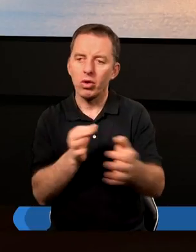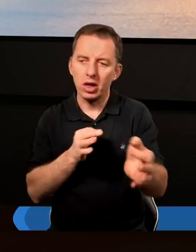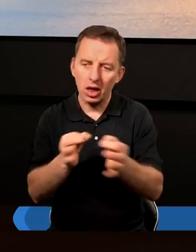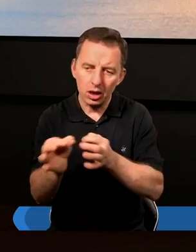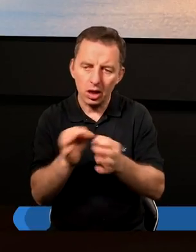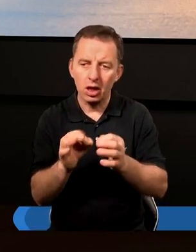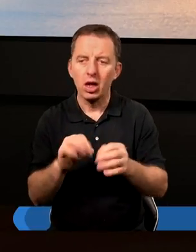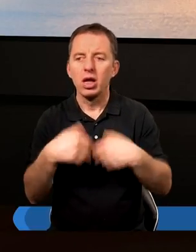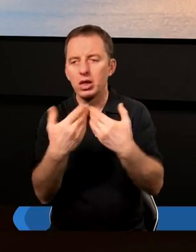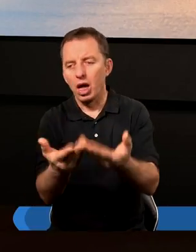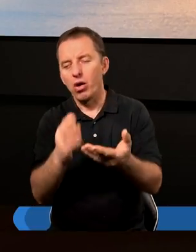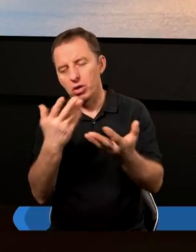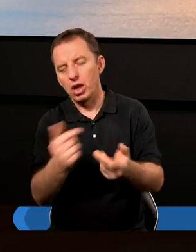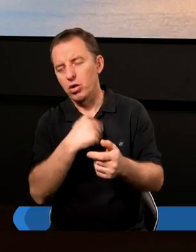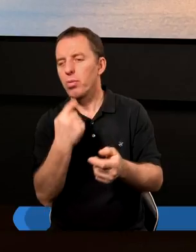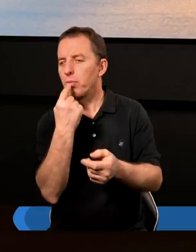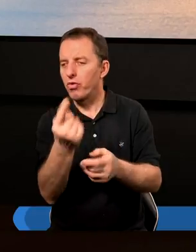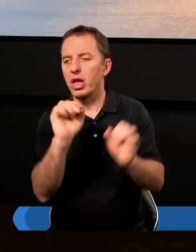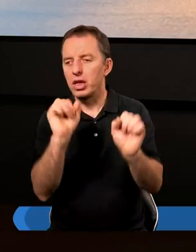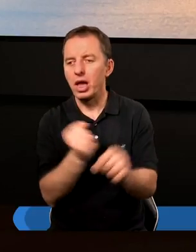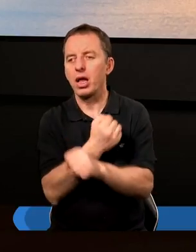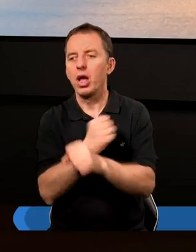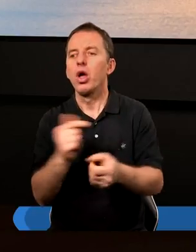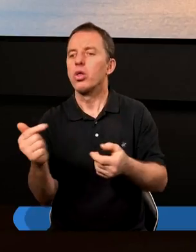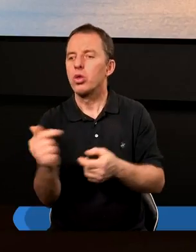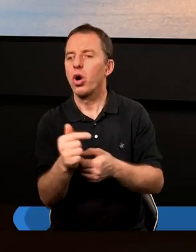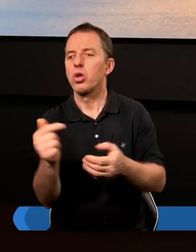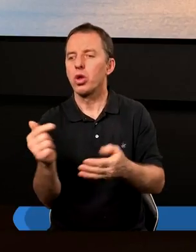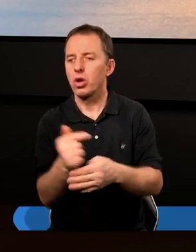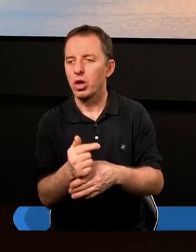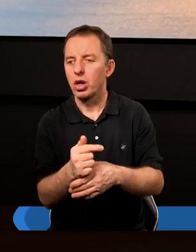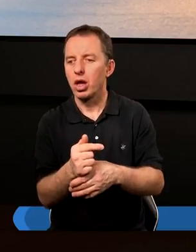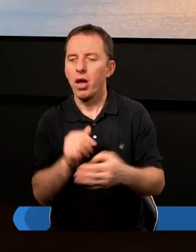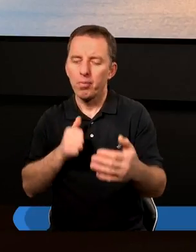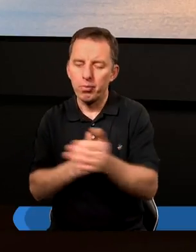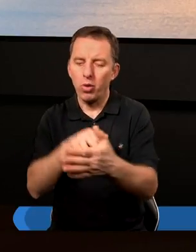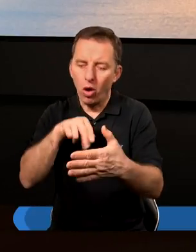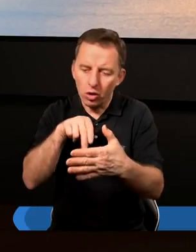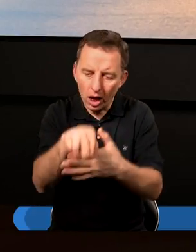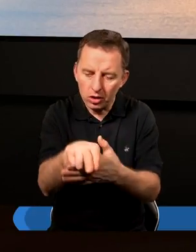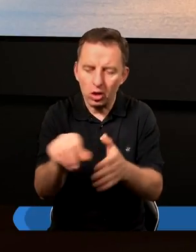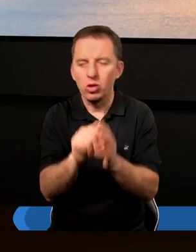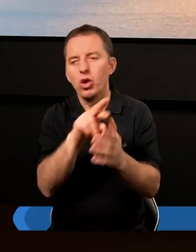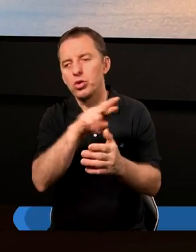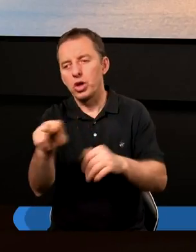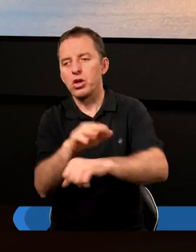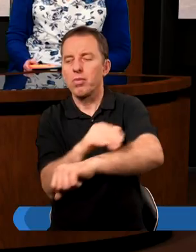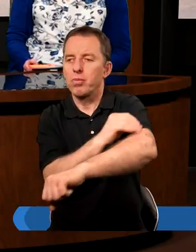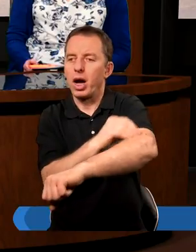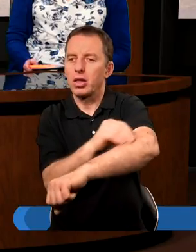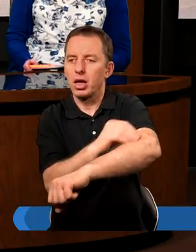chce nam coś niesamowitego powiedzieć, bo właśnie dotyczyła takiego podejścia do rzeczy materialnych.